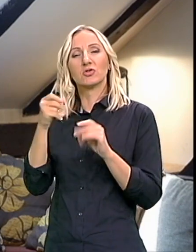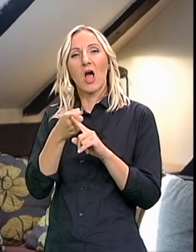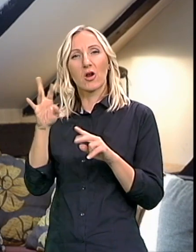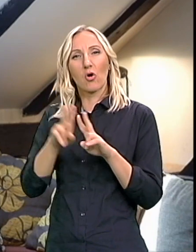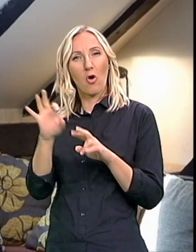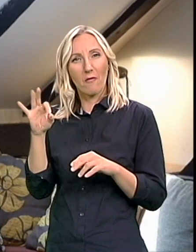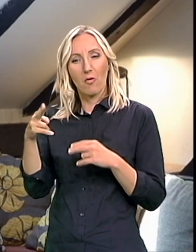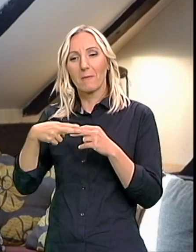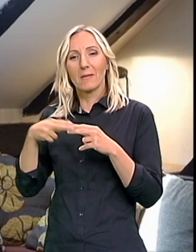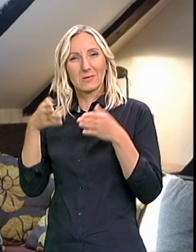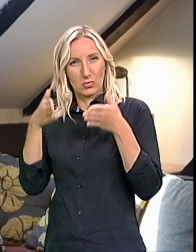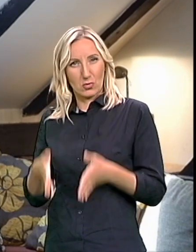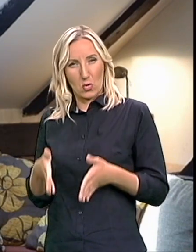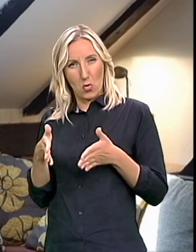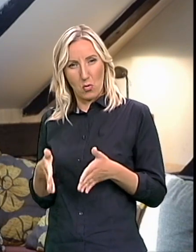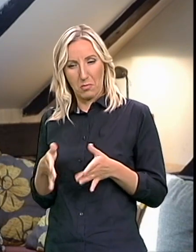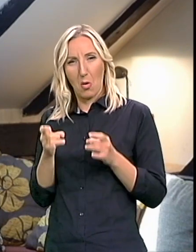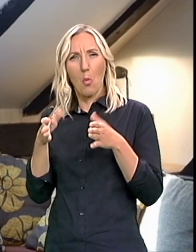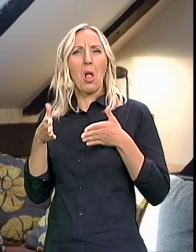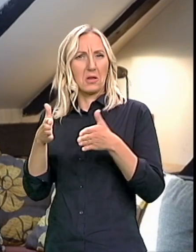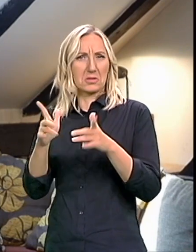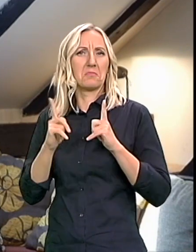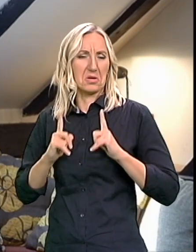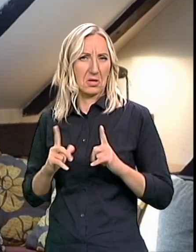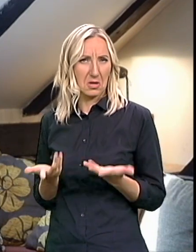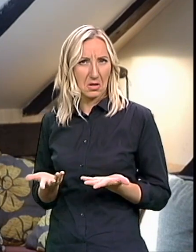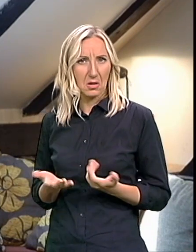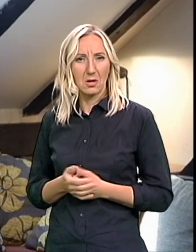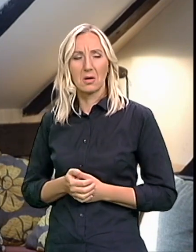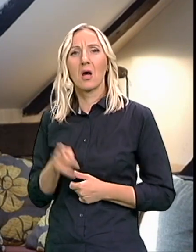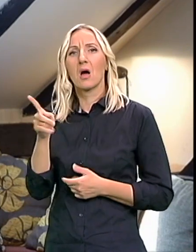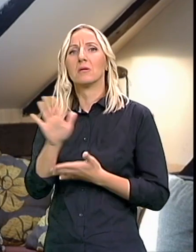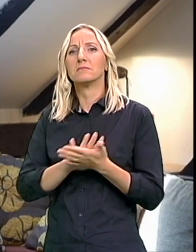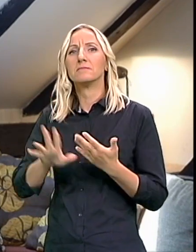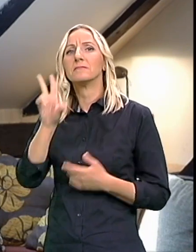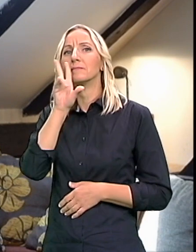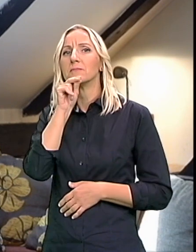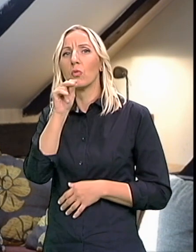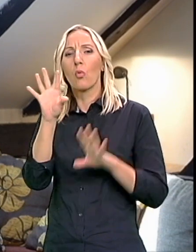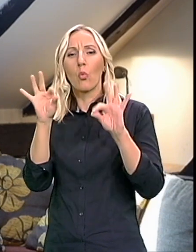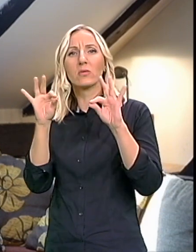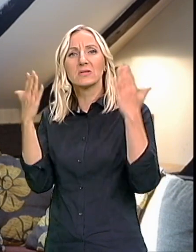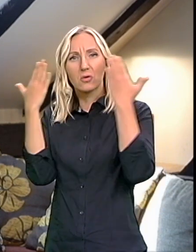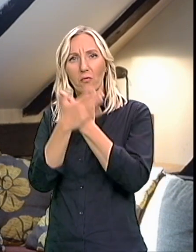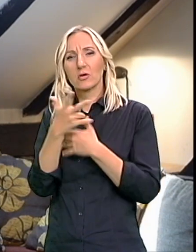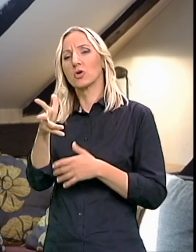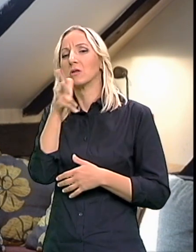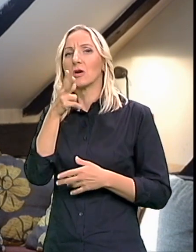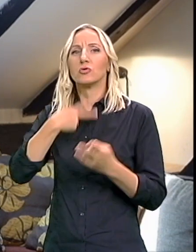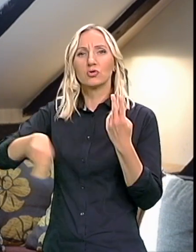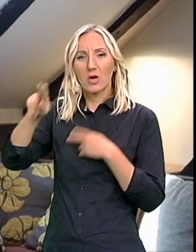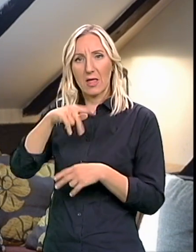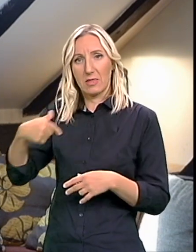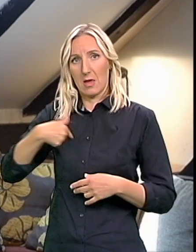Blizu groblja na Žarkovu Neka uličica mirna I on je progovorio Nekako deset uveče Da idemo u šetnju Ja sam njega